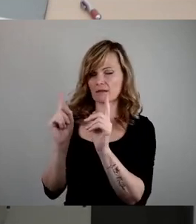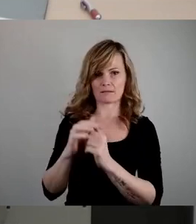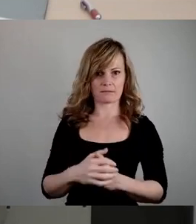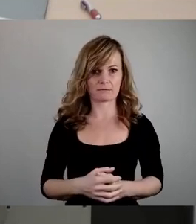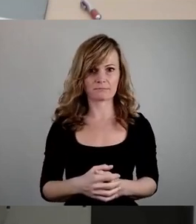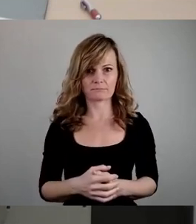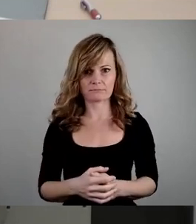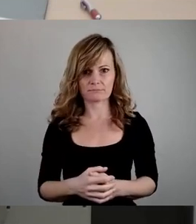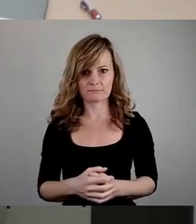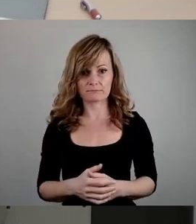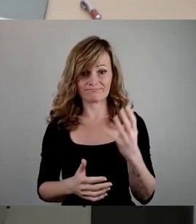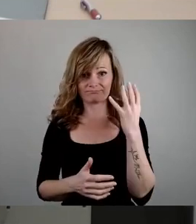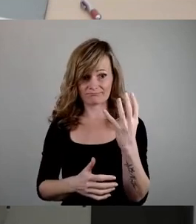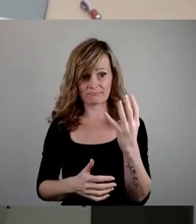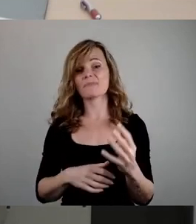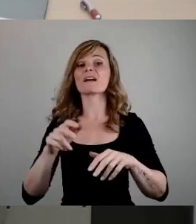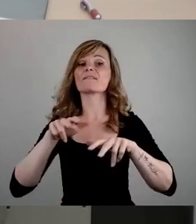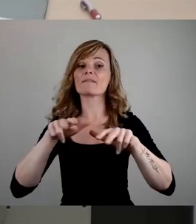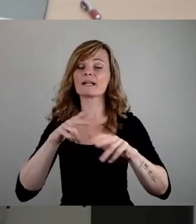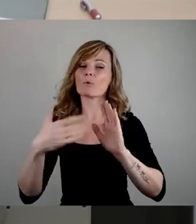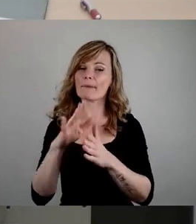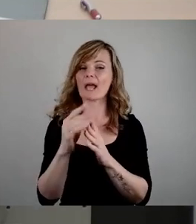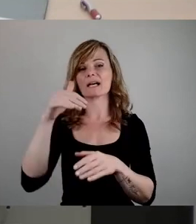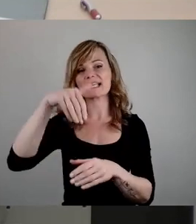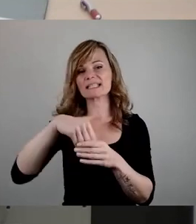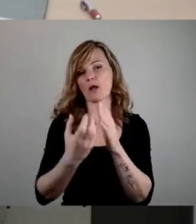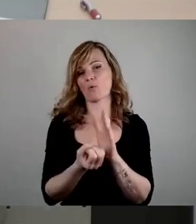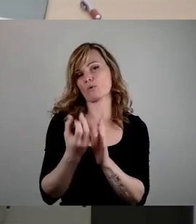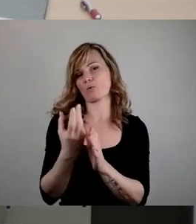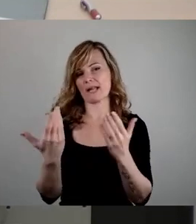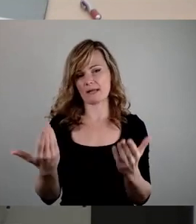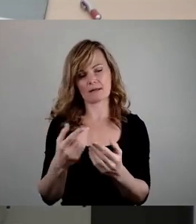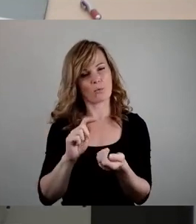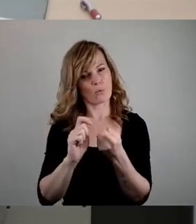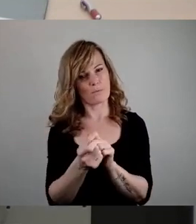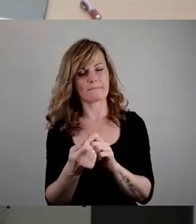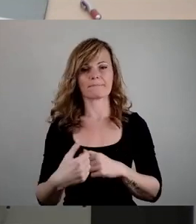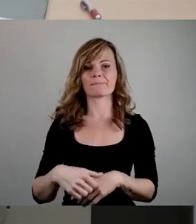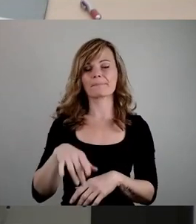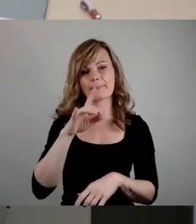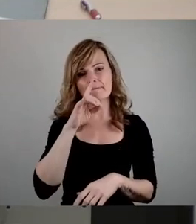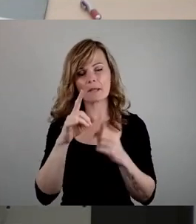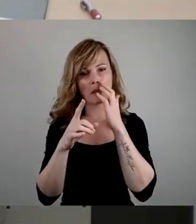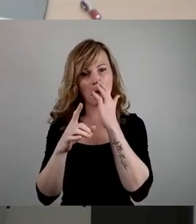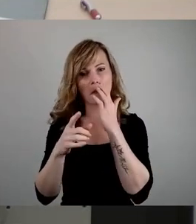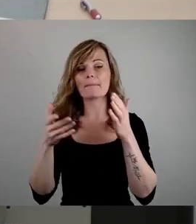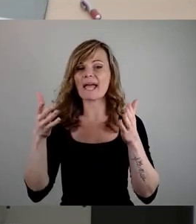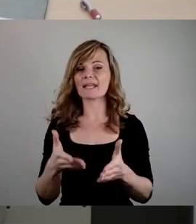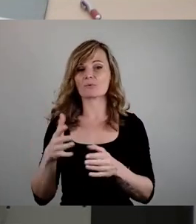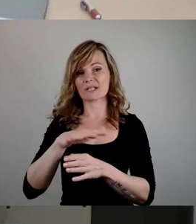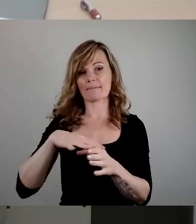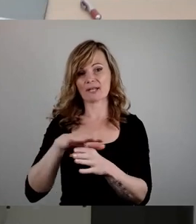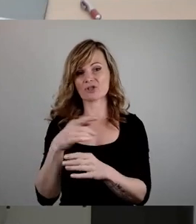viertens die Verwaltung interkultureller machen. Wenn aus der Chefa Kadicha, aus der Beerdigungsgemeinschaft kommt,